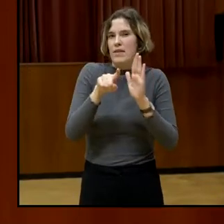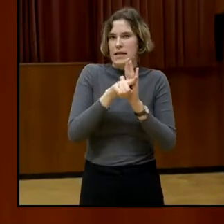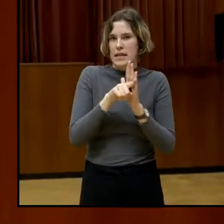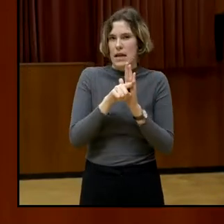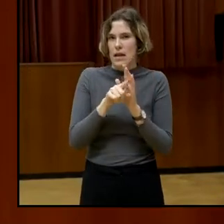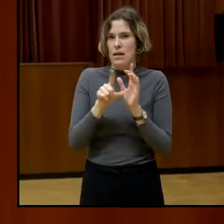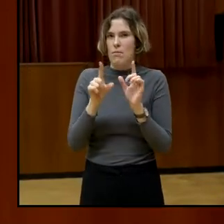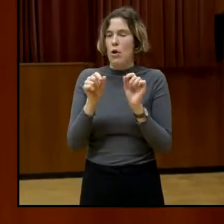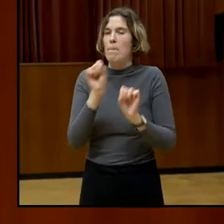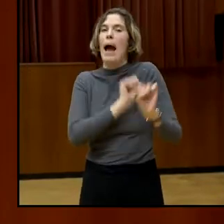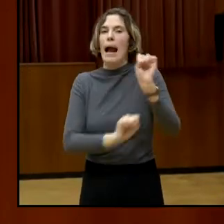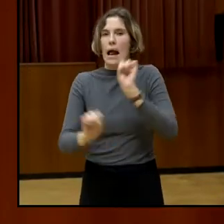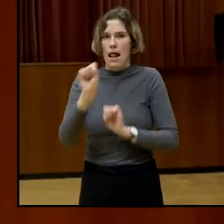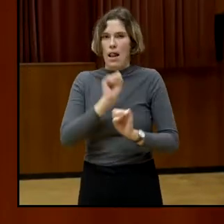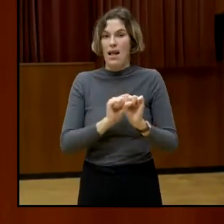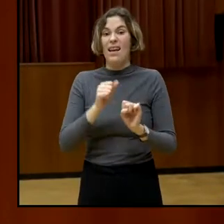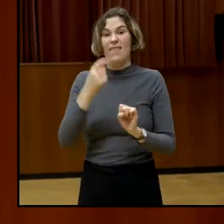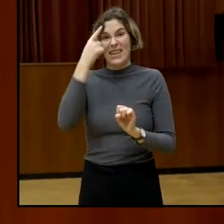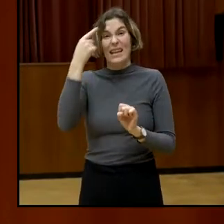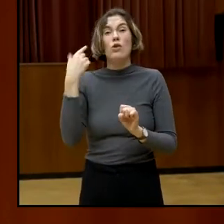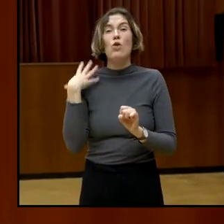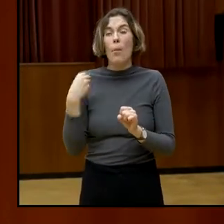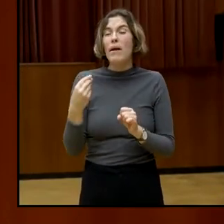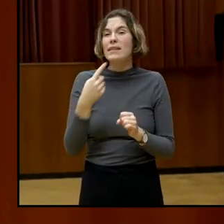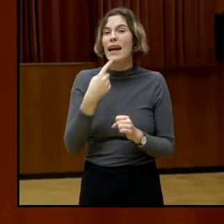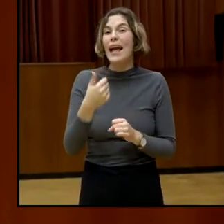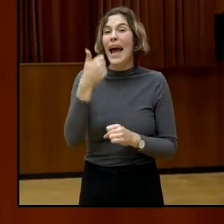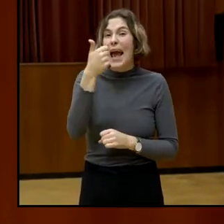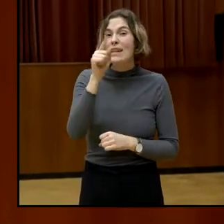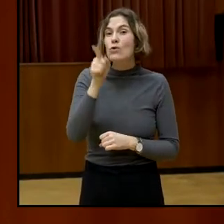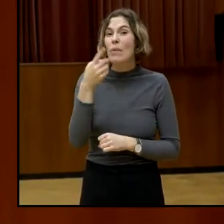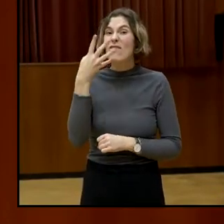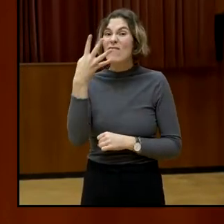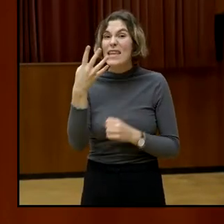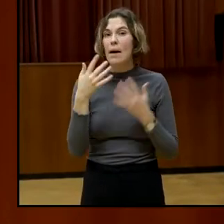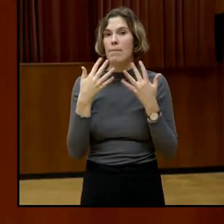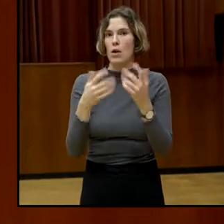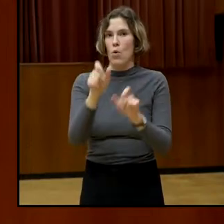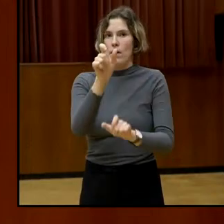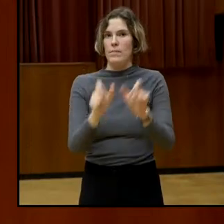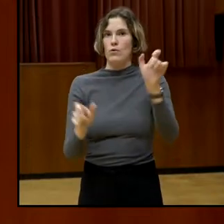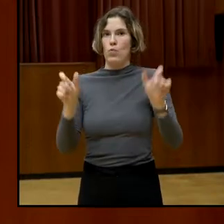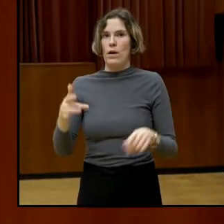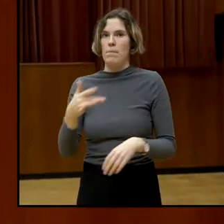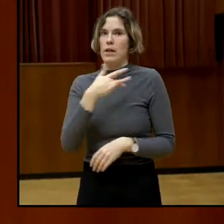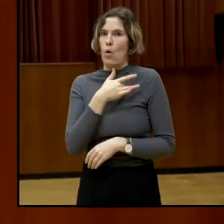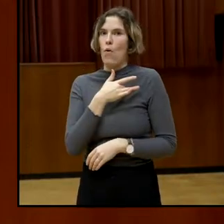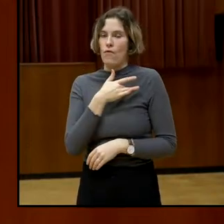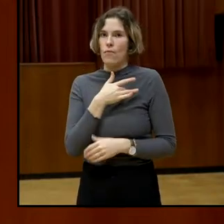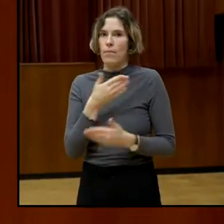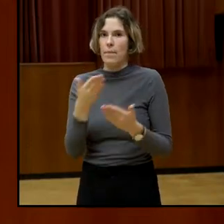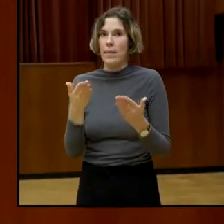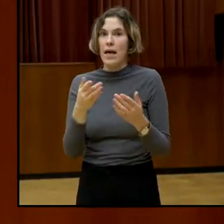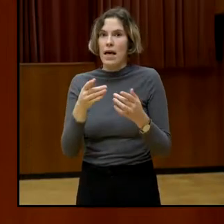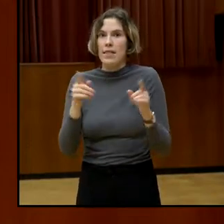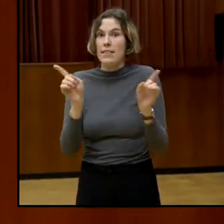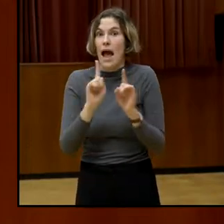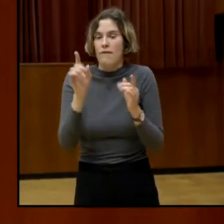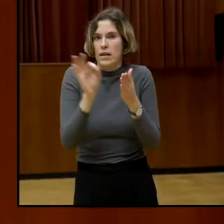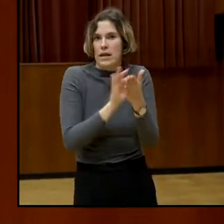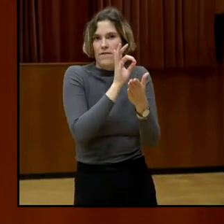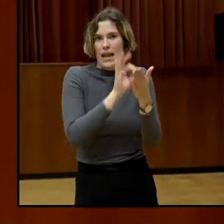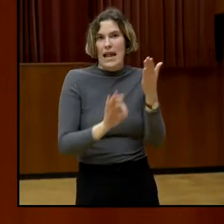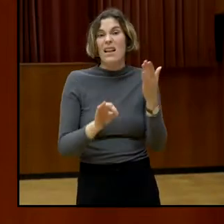1,4 Millionen Menschen, ich wiederhole, sind betroffen. Zu einem großen Teil handelt es sich um Menschen, die sich selbst als